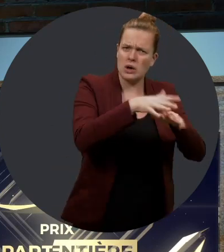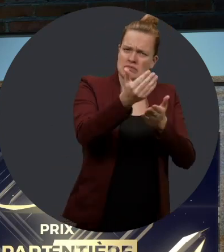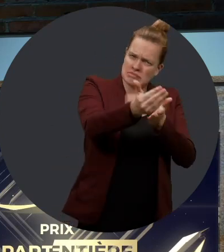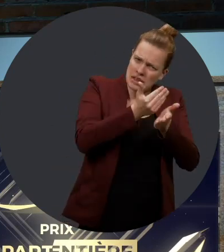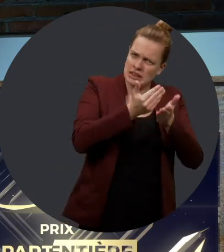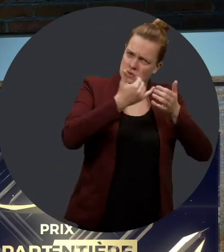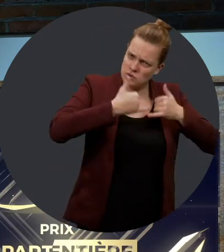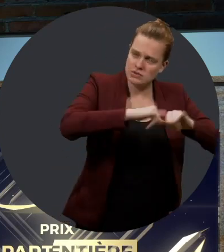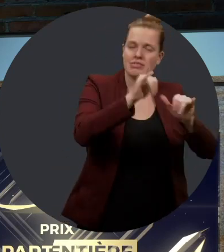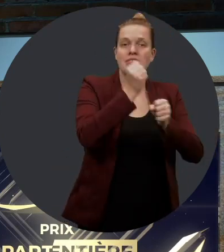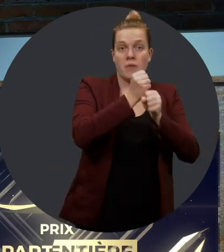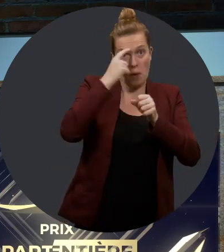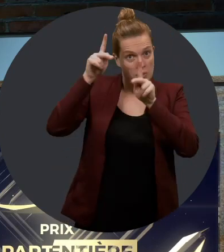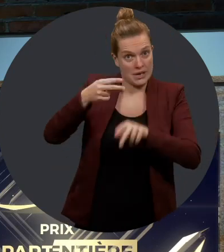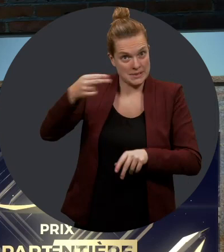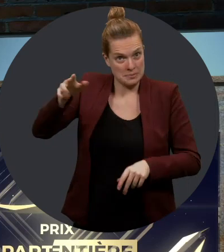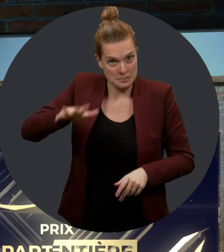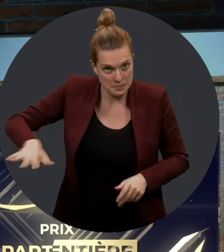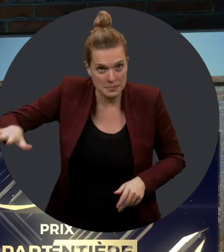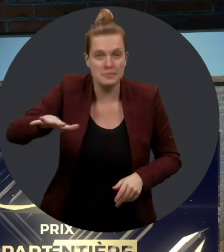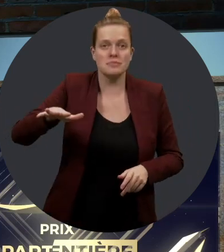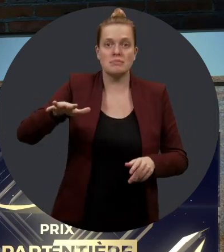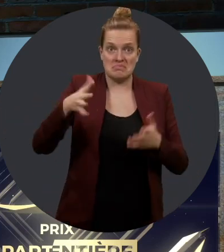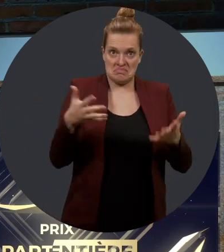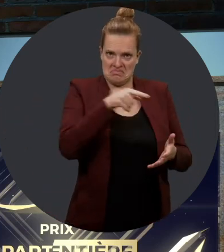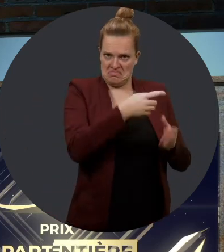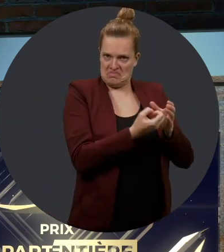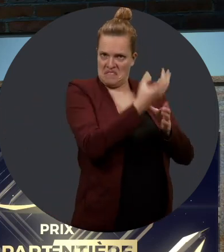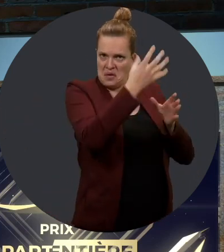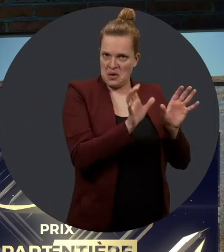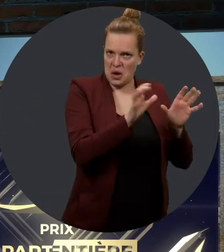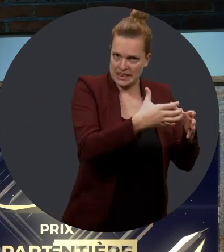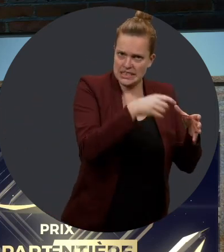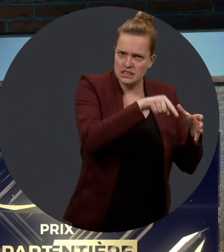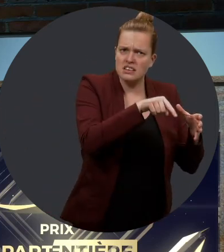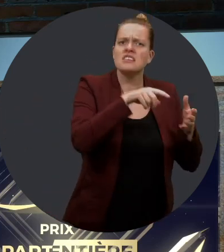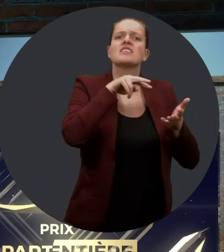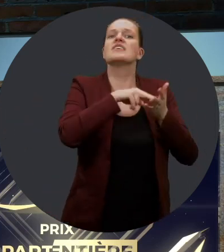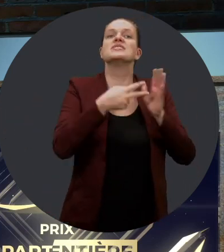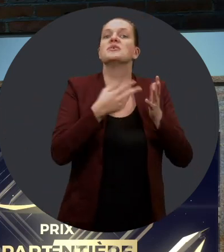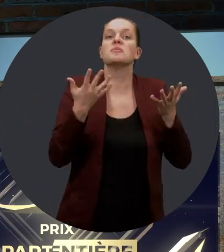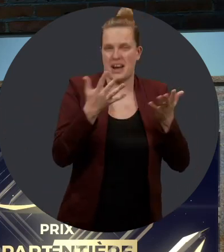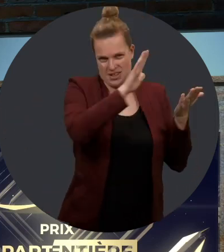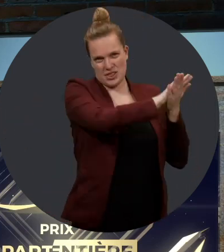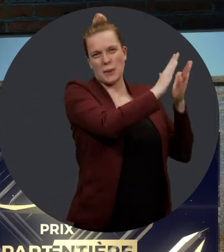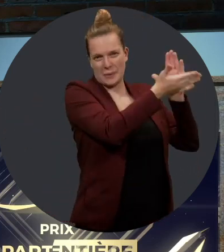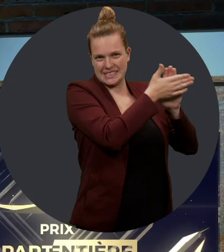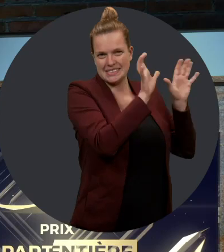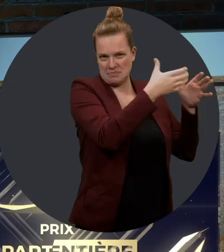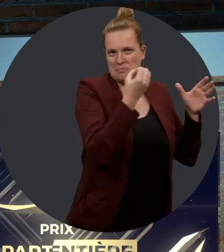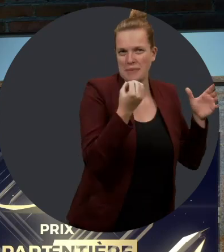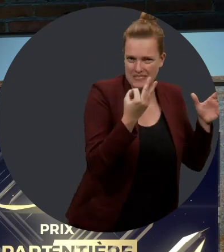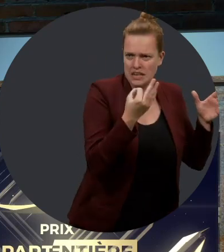'intégration et le maintien en emploi de personnes handicapées. Il s'agit d'une nouvelle catégorie qui s'adressait aux